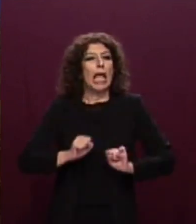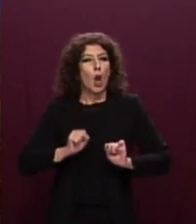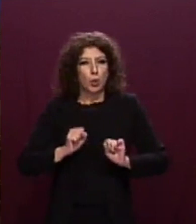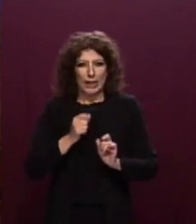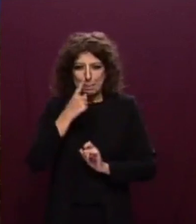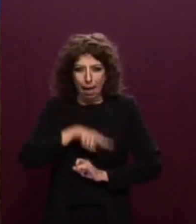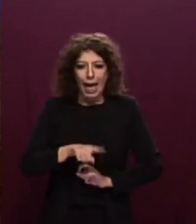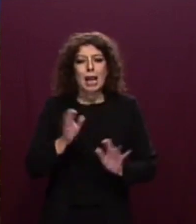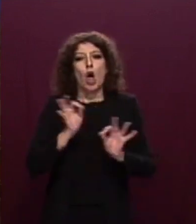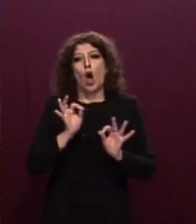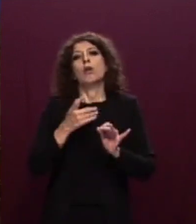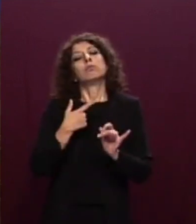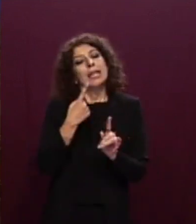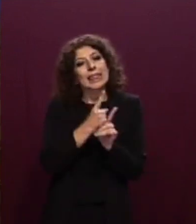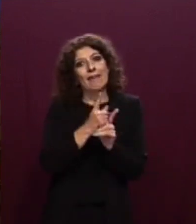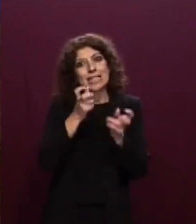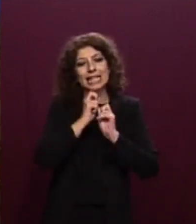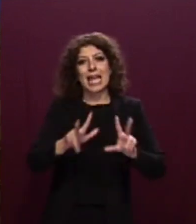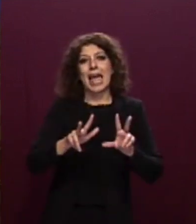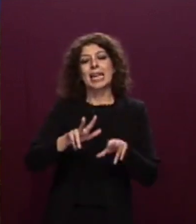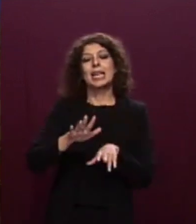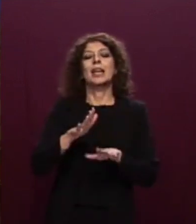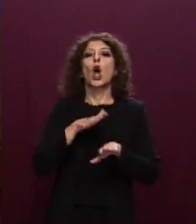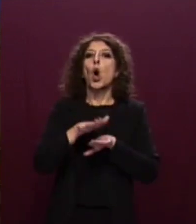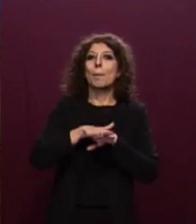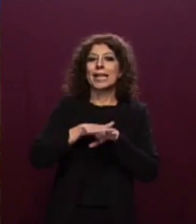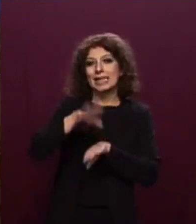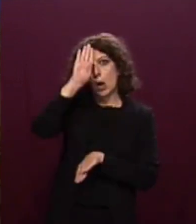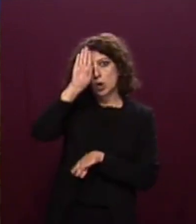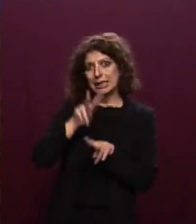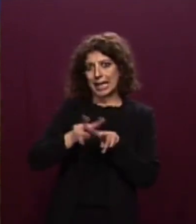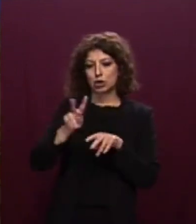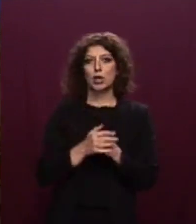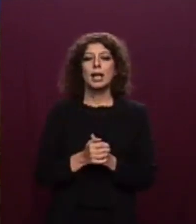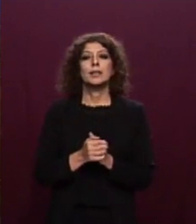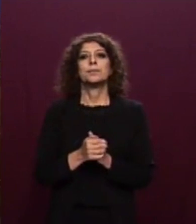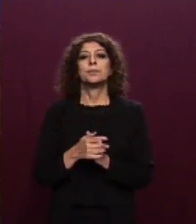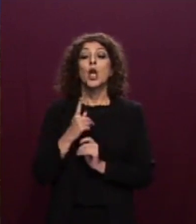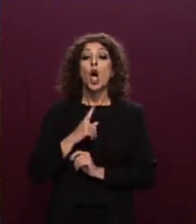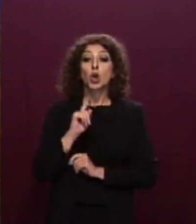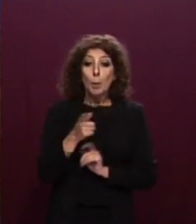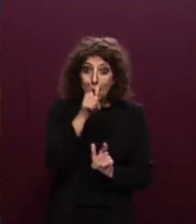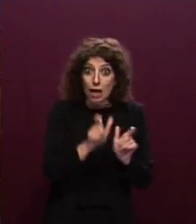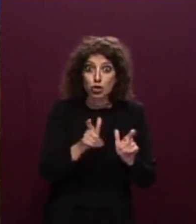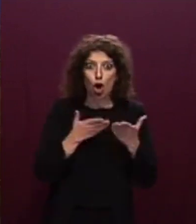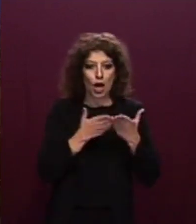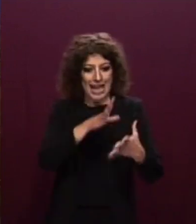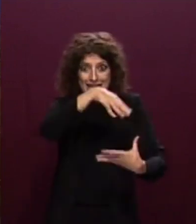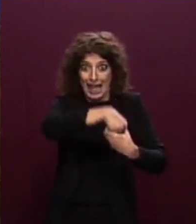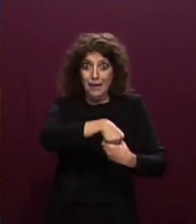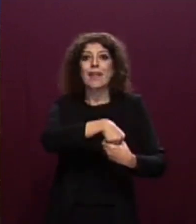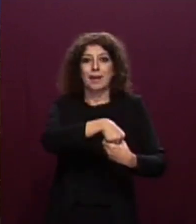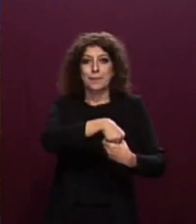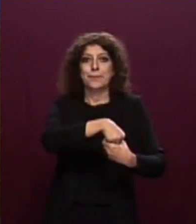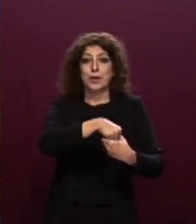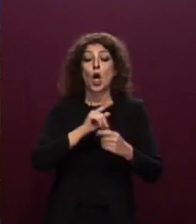dalle competenti autorità nazionali. Il provvedimento specificava altresì che a tutte le persone rimaste a bordo delle imbarcazioni sarebbe